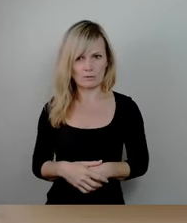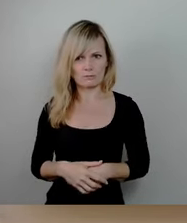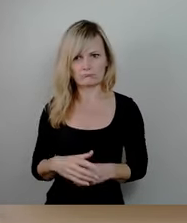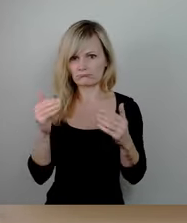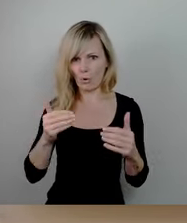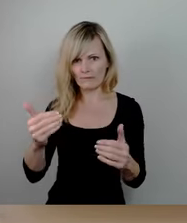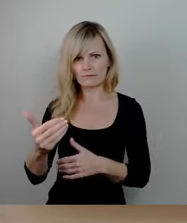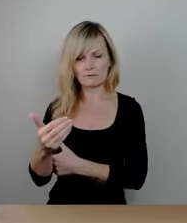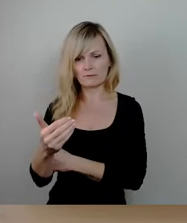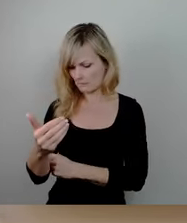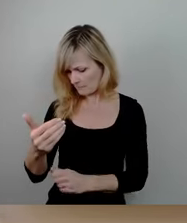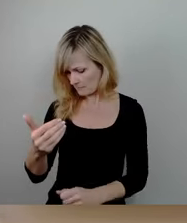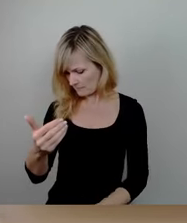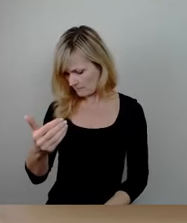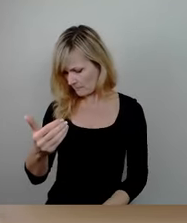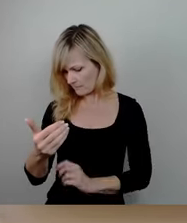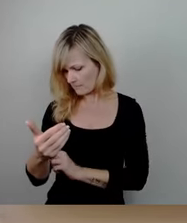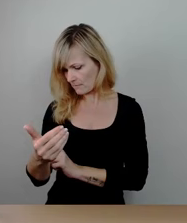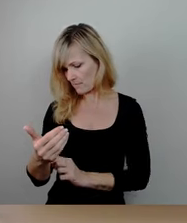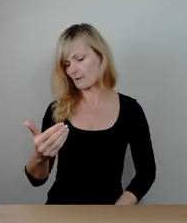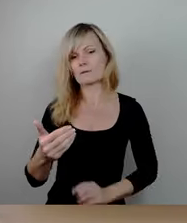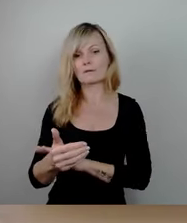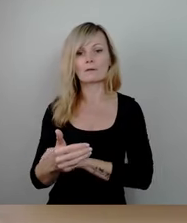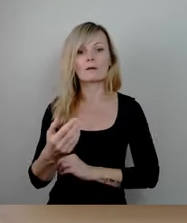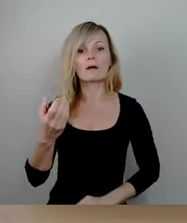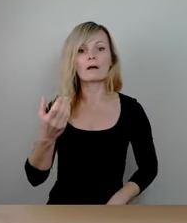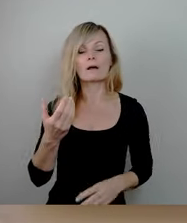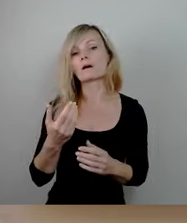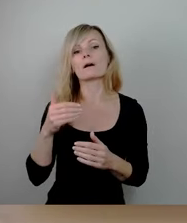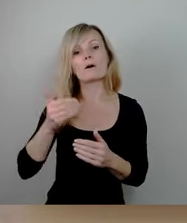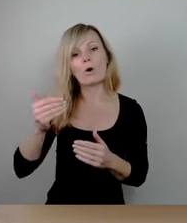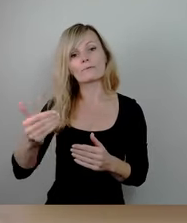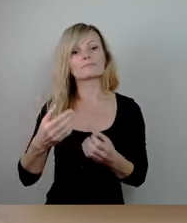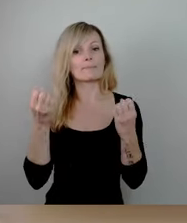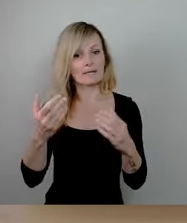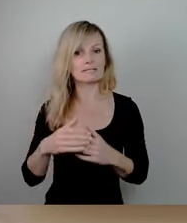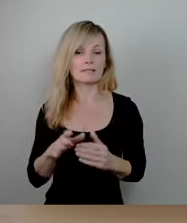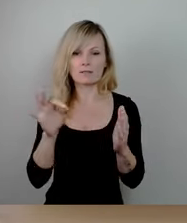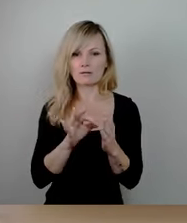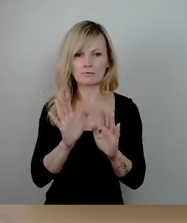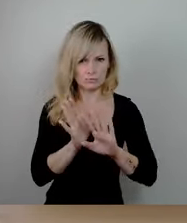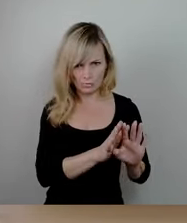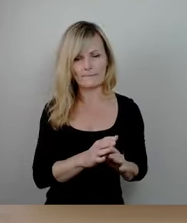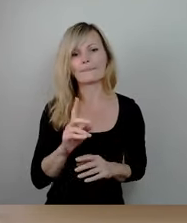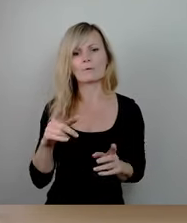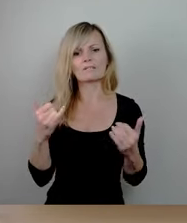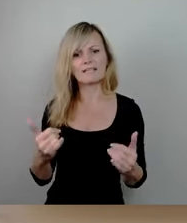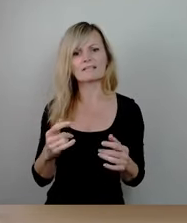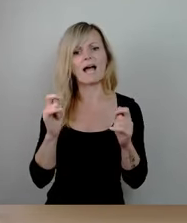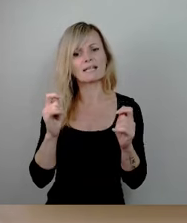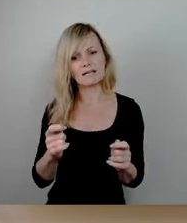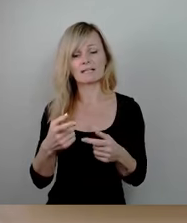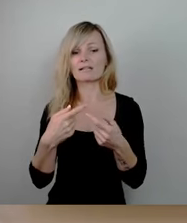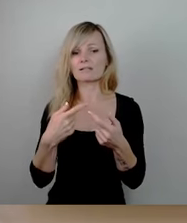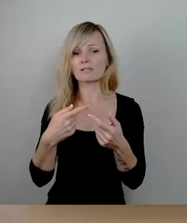genug vor. Punkt 1 und Punkt 2 haben wir hier einen Antrag, einen Geschäftsordnungsantrag